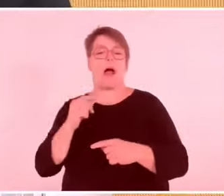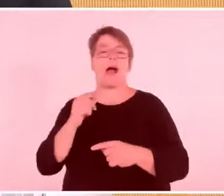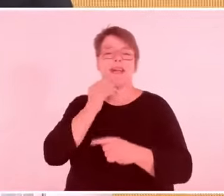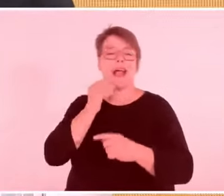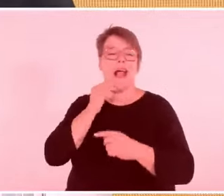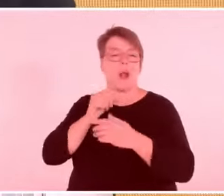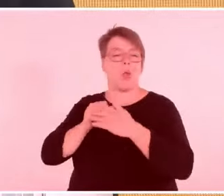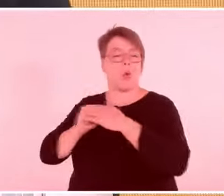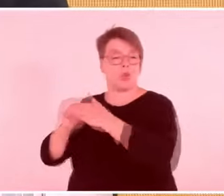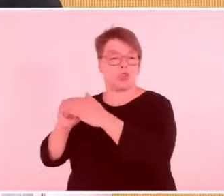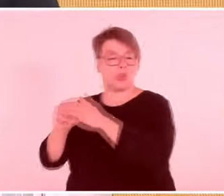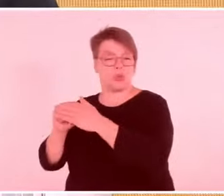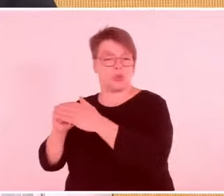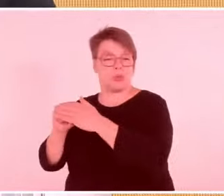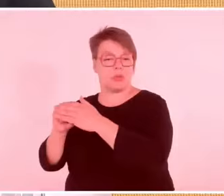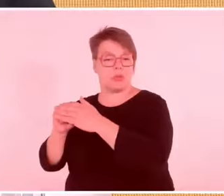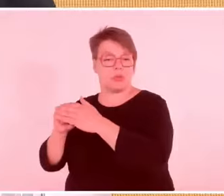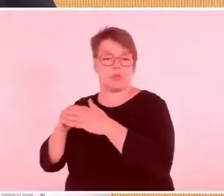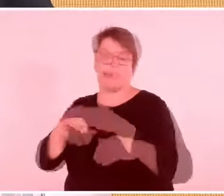Ich relativiere nicht.